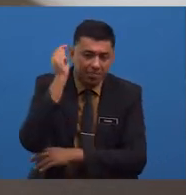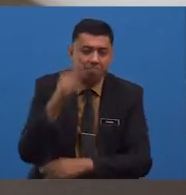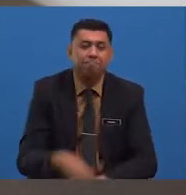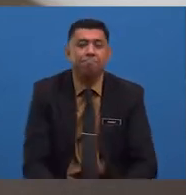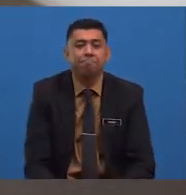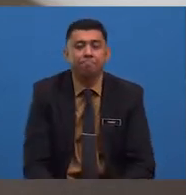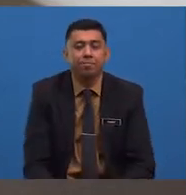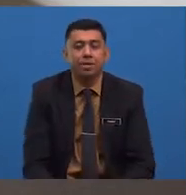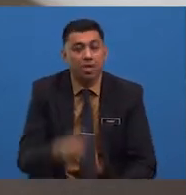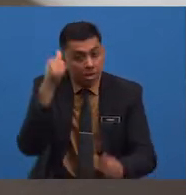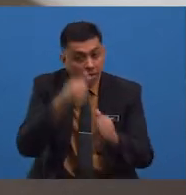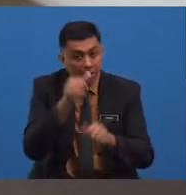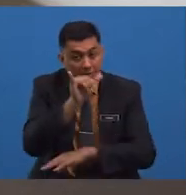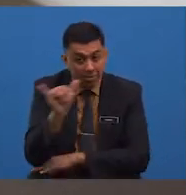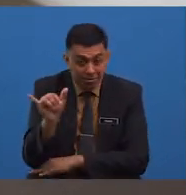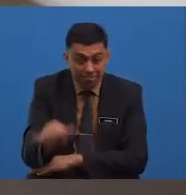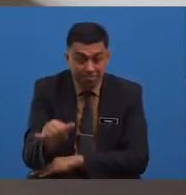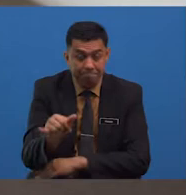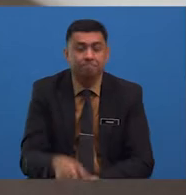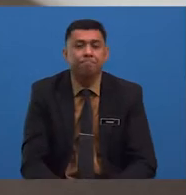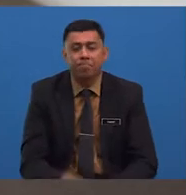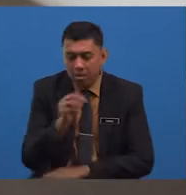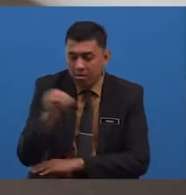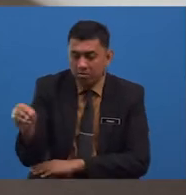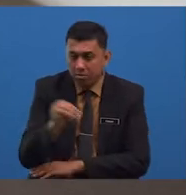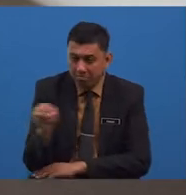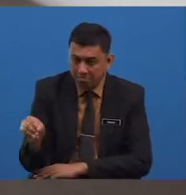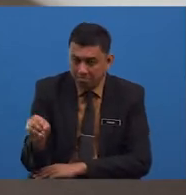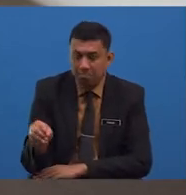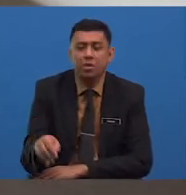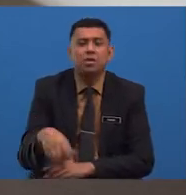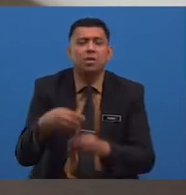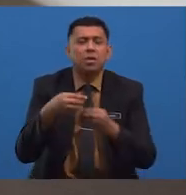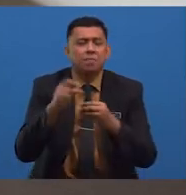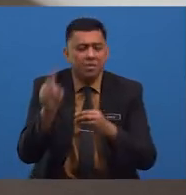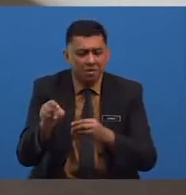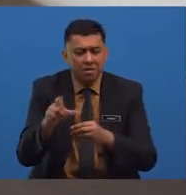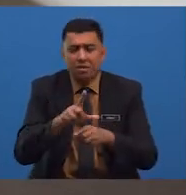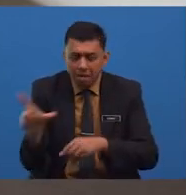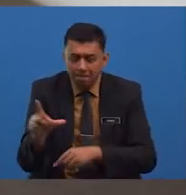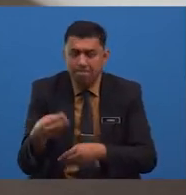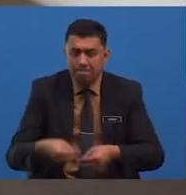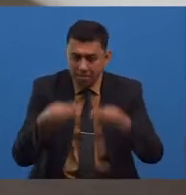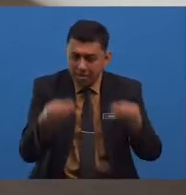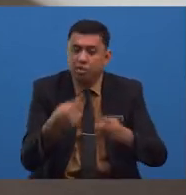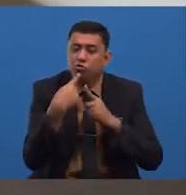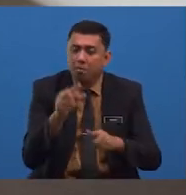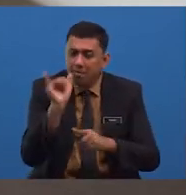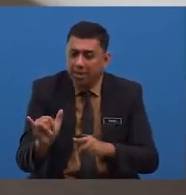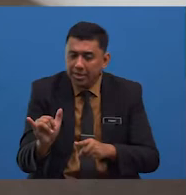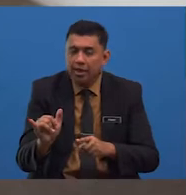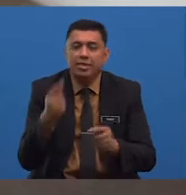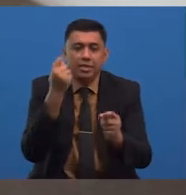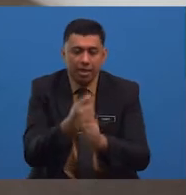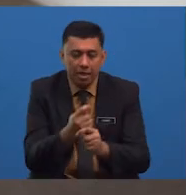tadi. ingat murid, mestilah memberikan jawapan yang relevan